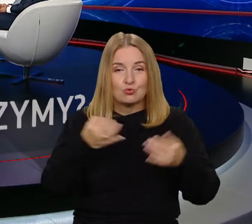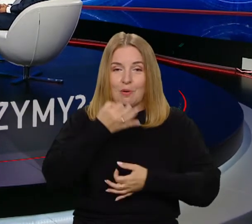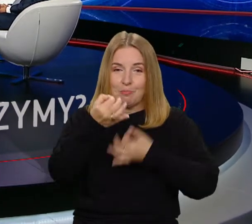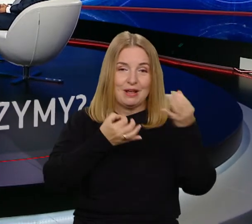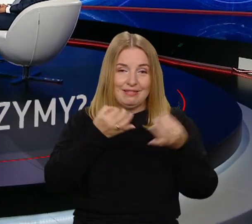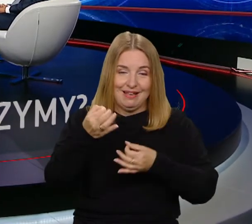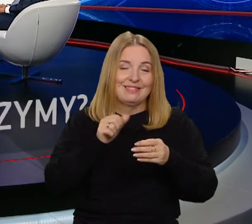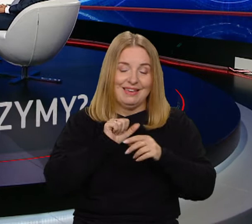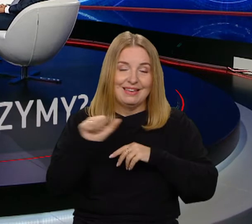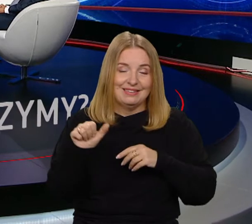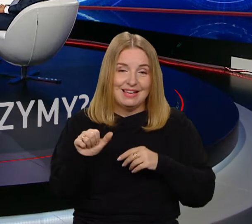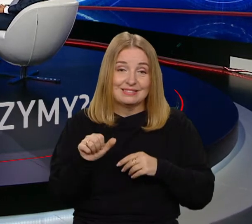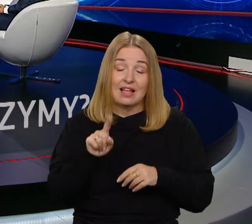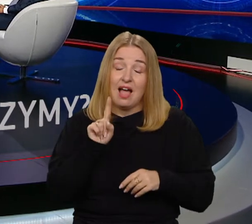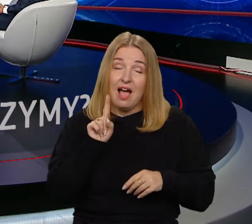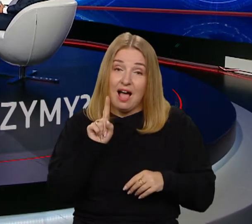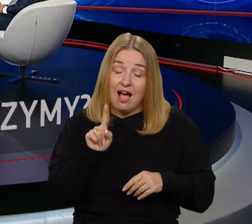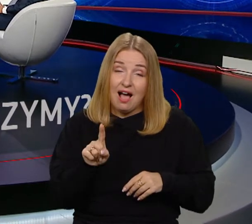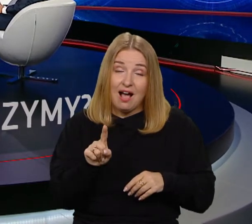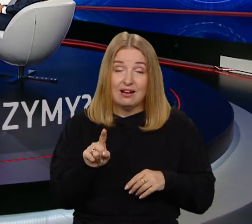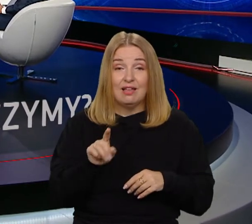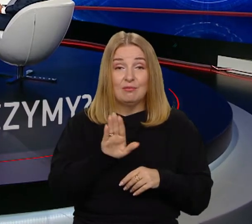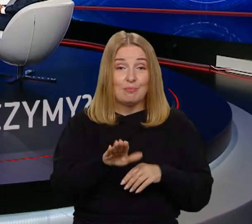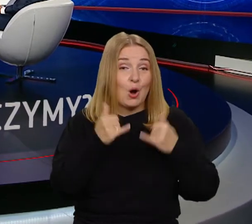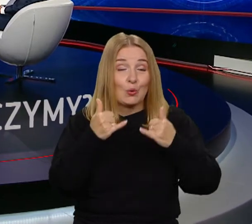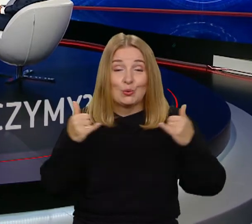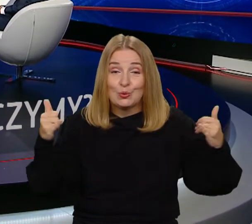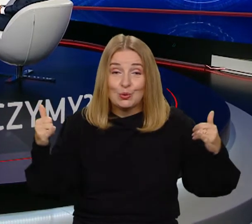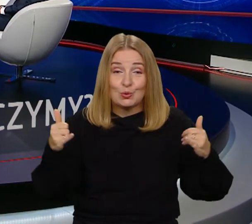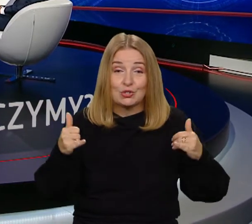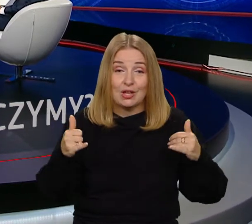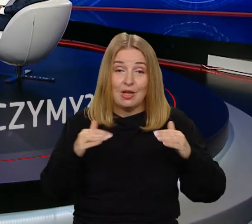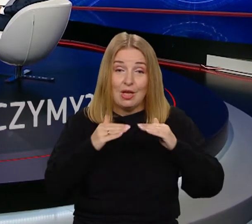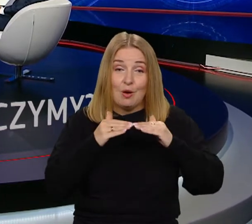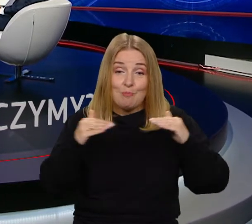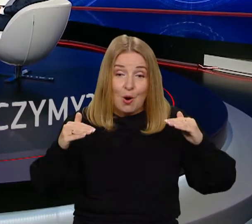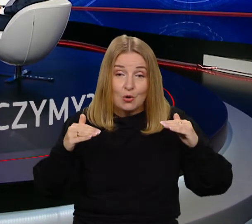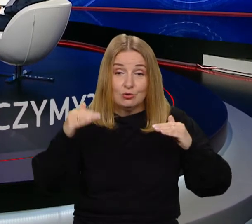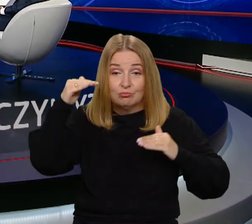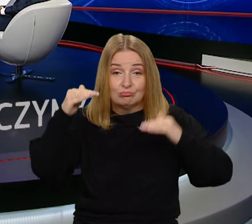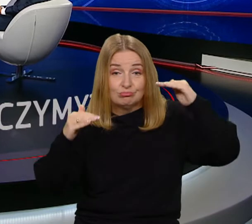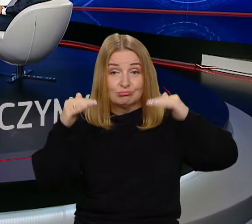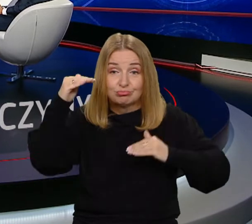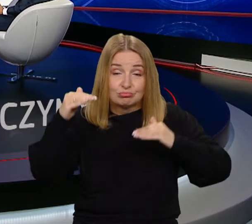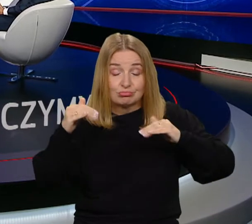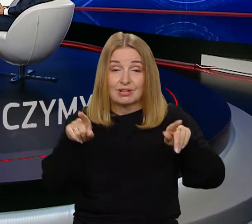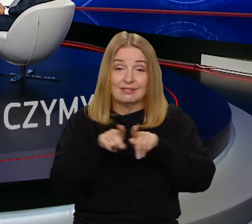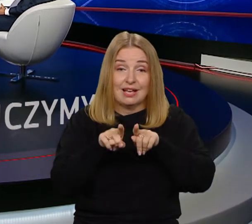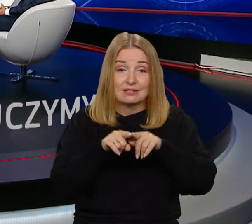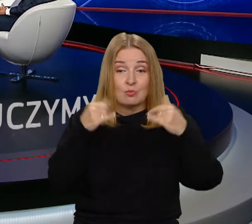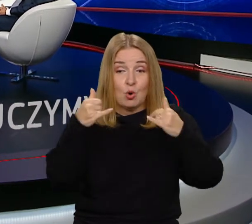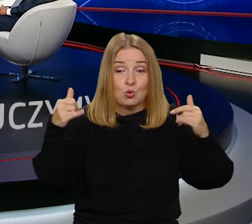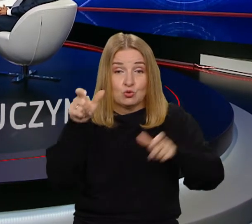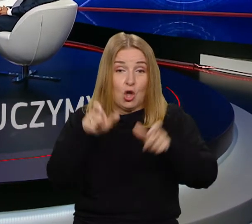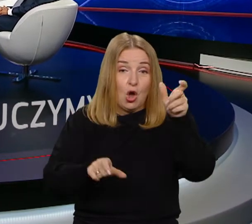Jest wiele różnych, pani profesor o tym wspomniała po części, jest wiele różnych poziomów i wiele różnych osób, czy typów osób,